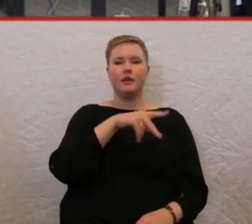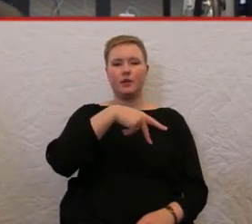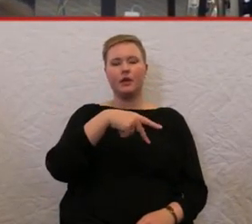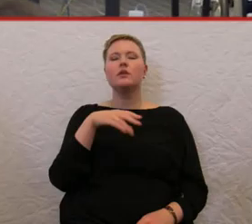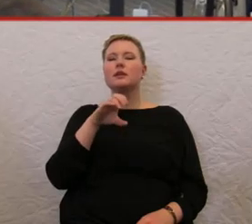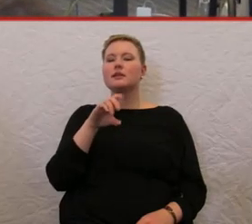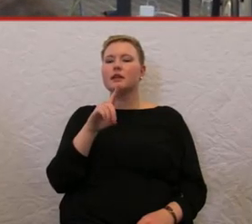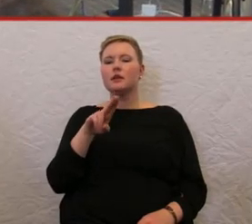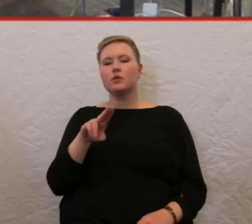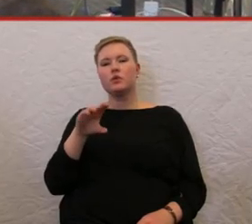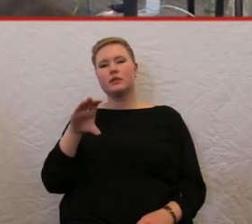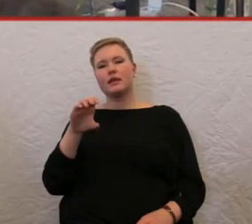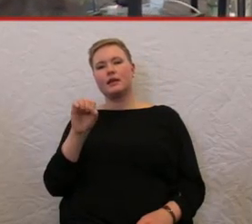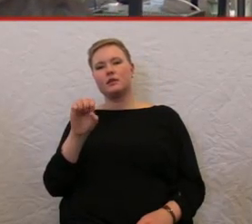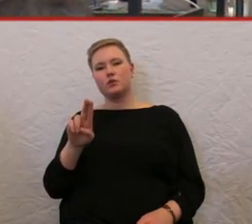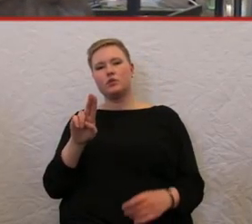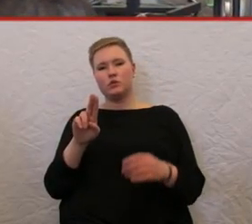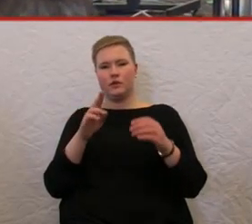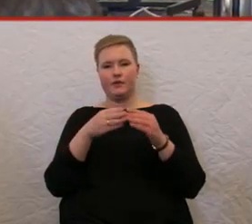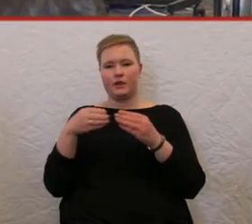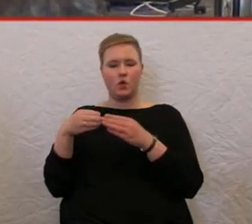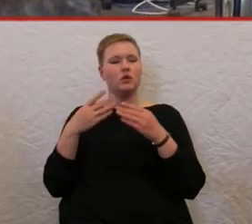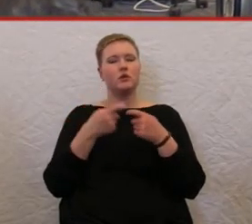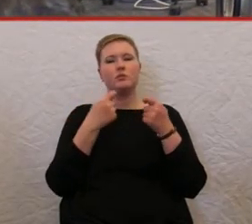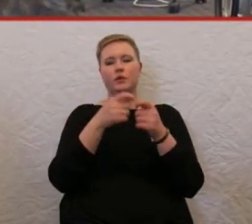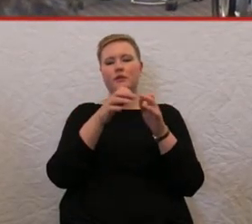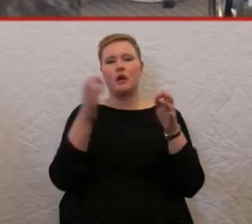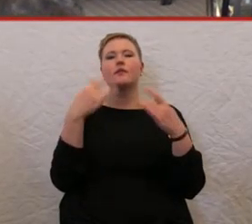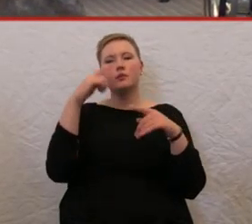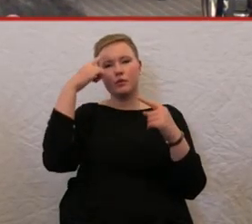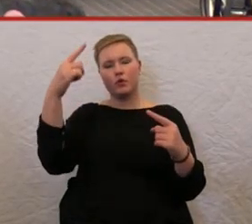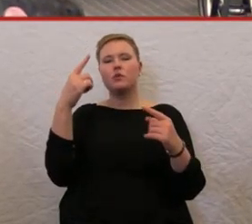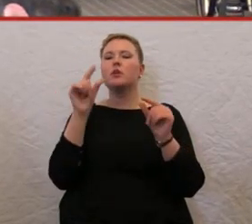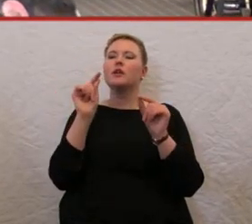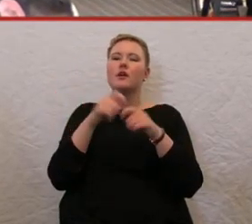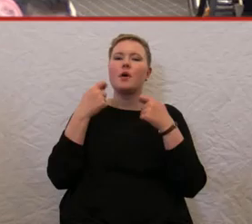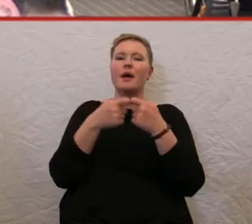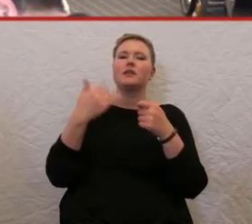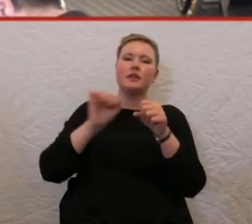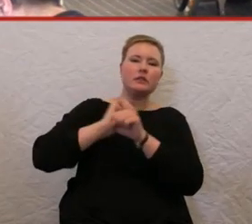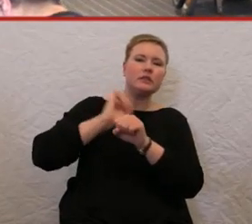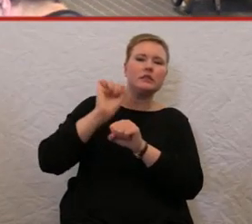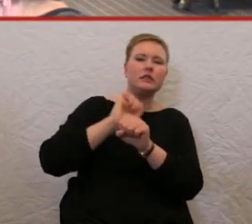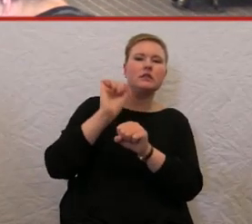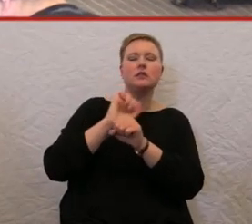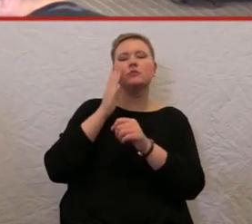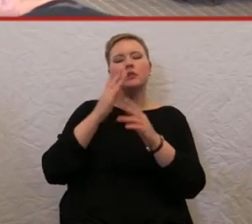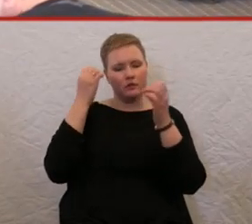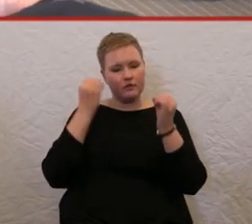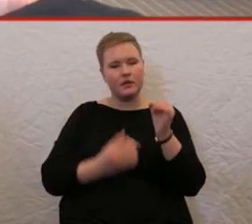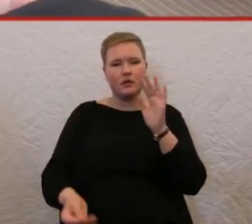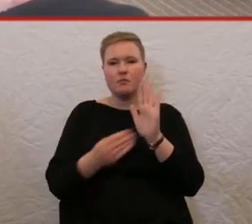CDU, CSU-Fraktion im Bundestag durchaus bewusst. Also, die Verbände liefen Sturm und haben gesagt, schreibt verbindlich rein die